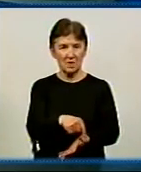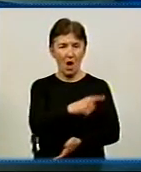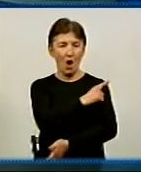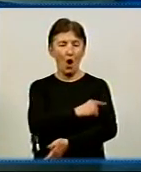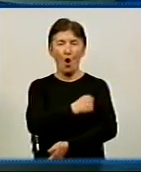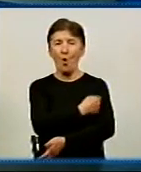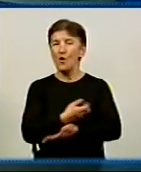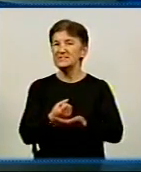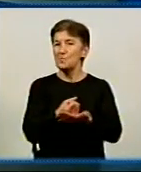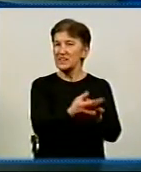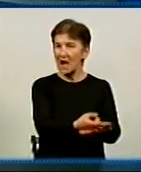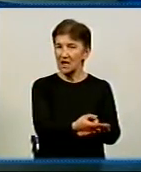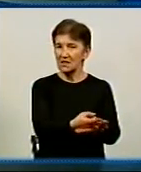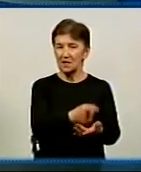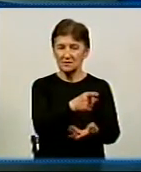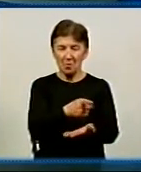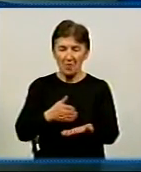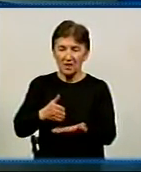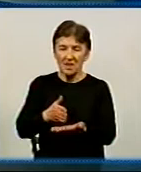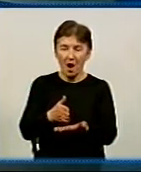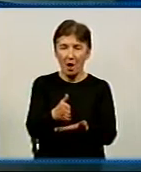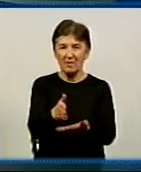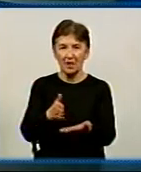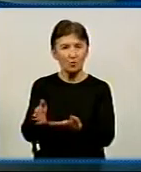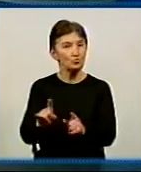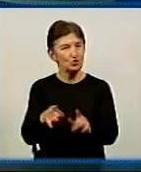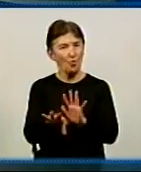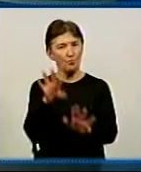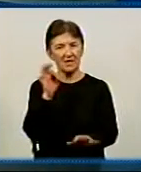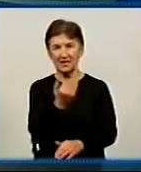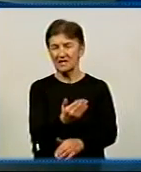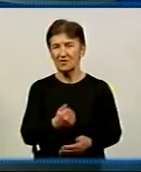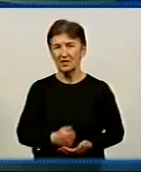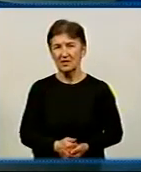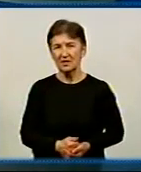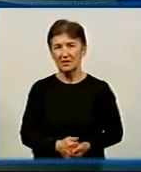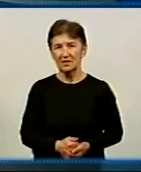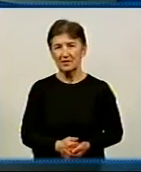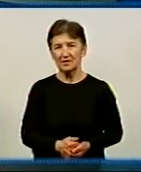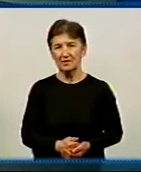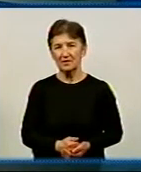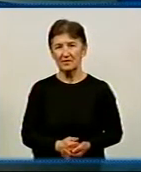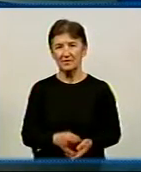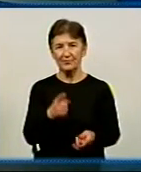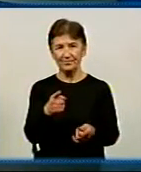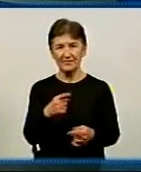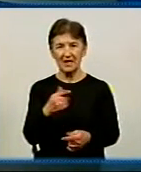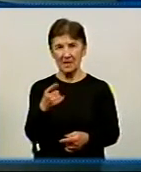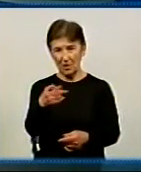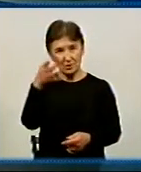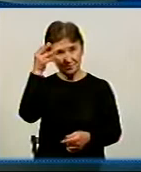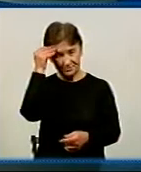більше говорите? Це госпітальний напрямок. Чому ви обрали саме його? Ну, перше, що я сам з Олександрією. Тут